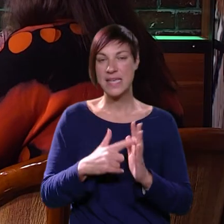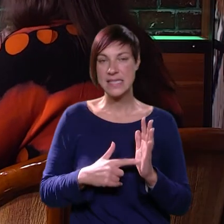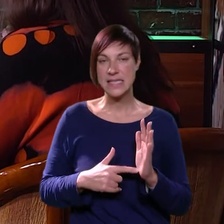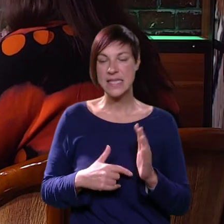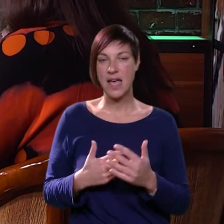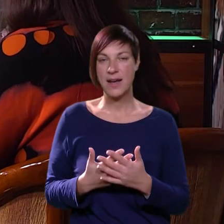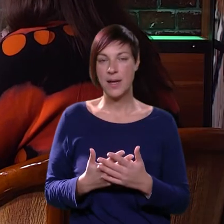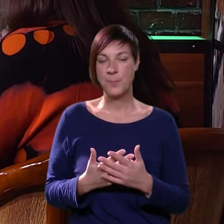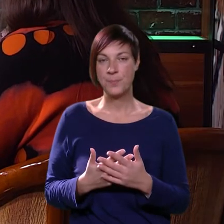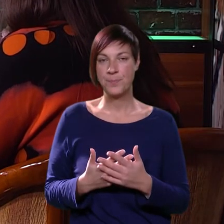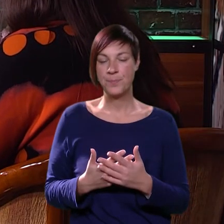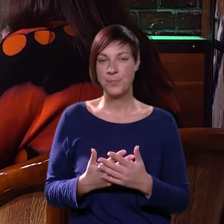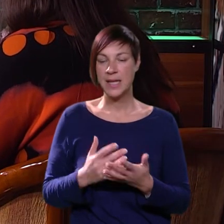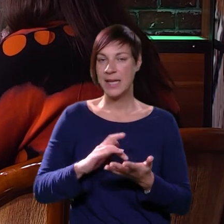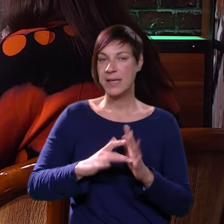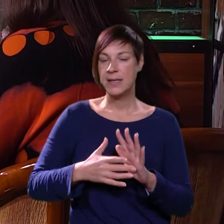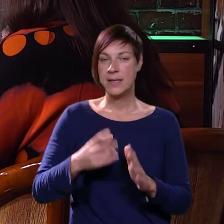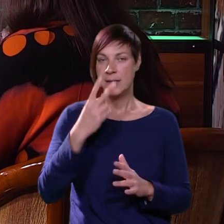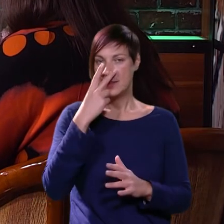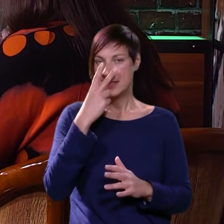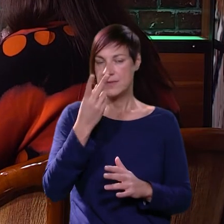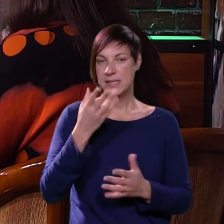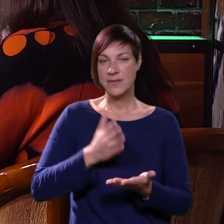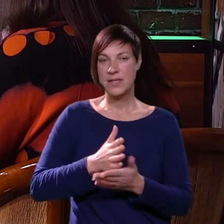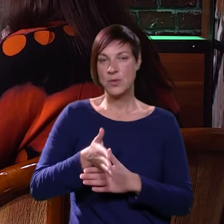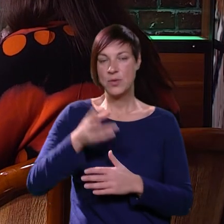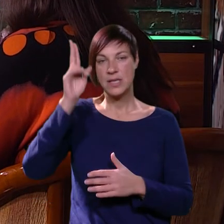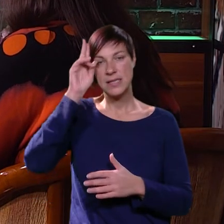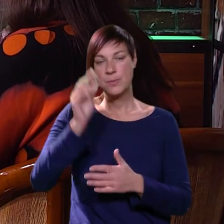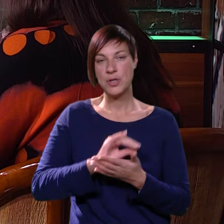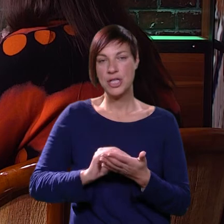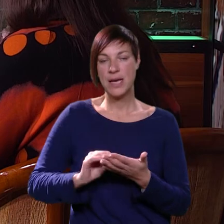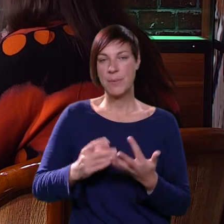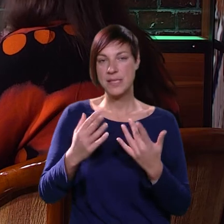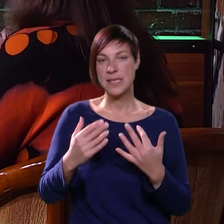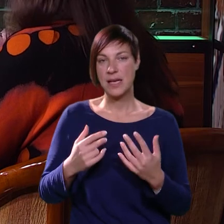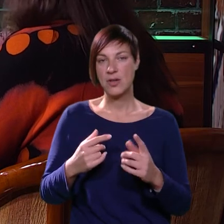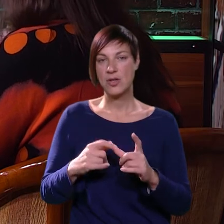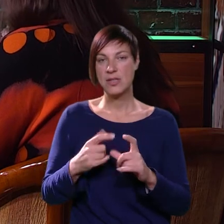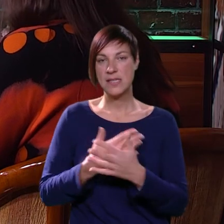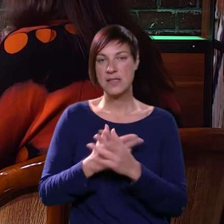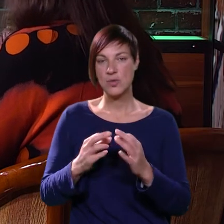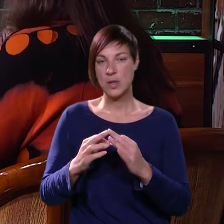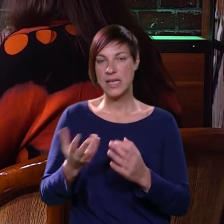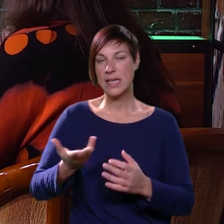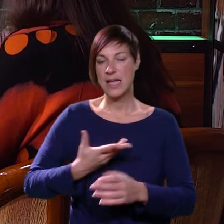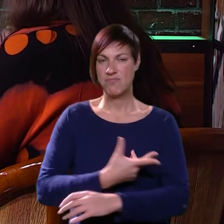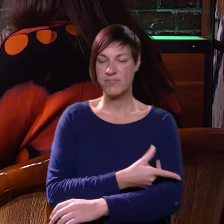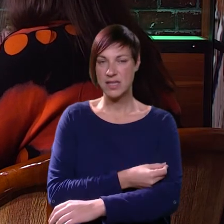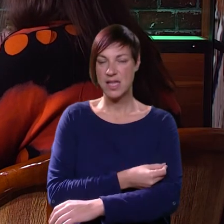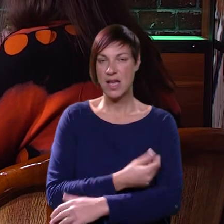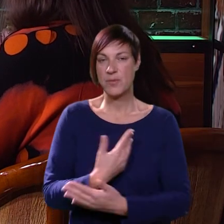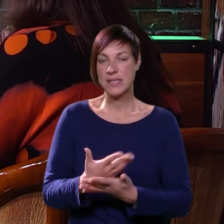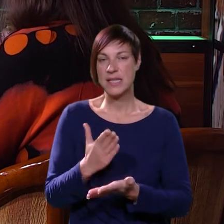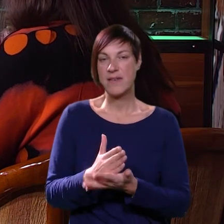i mjesec dana, sve se vidi. Unutra se može i napisati koliko je se inzulina dalo, tako da se zna,